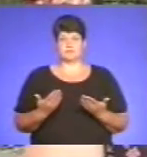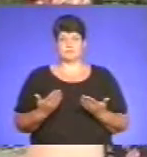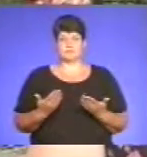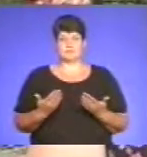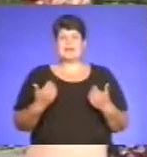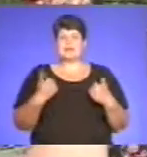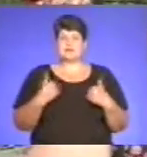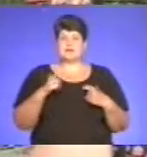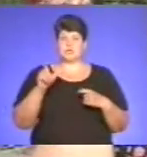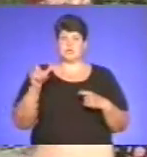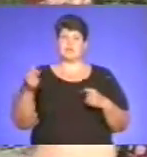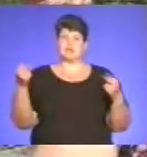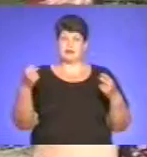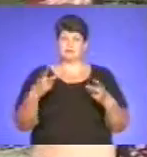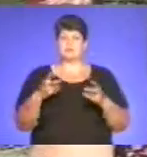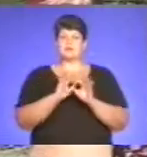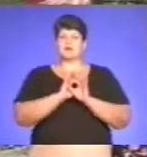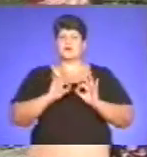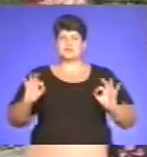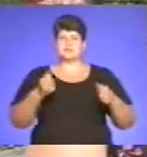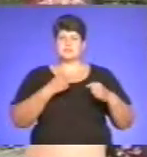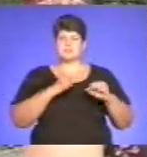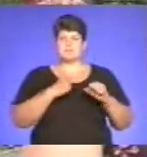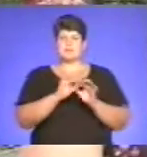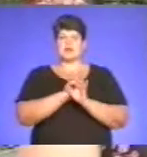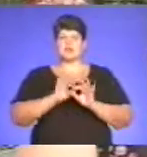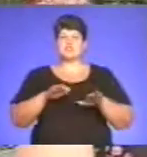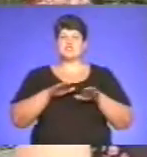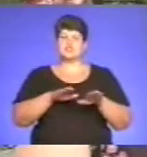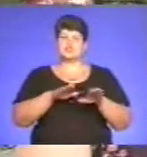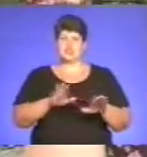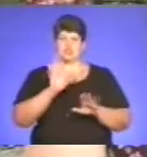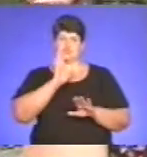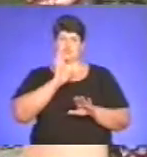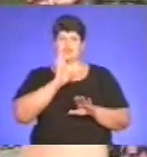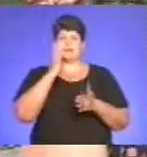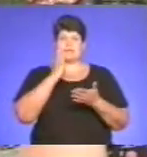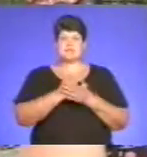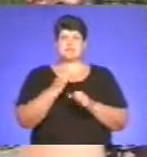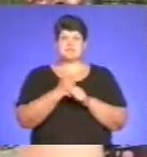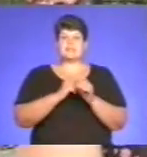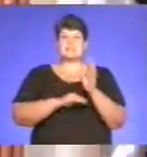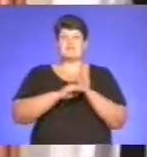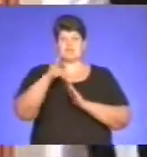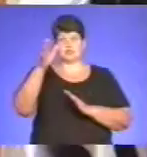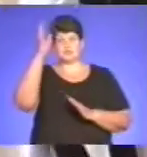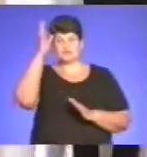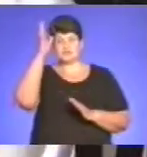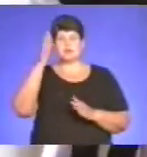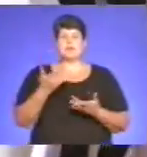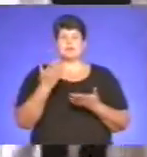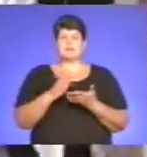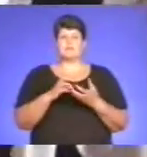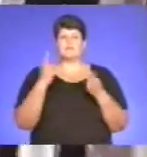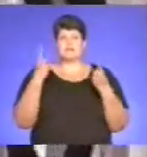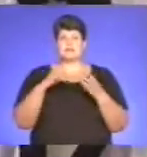Наші люди кваліфіковані, в нас прекрасні столяра, в нас прекрасні швеї жінки, є працівники з вищими освітами. Велика проблема для